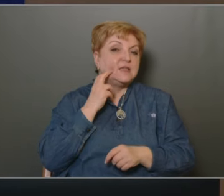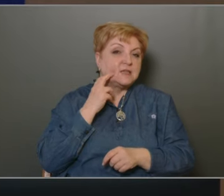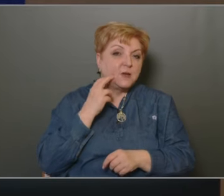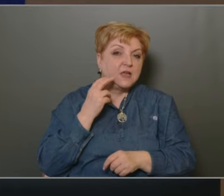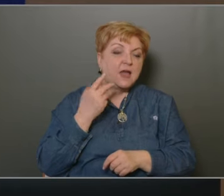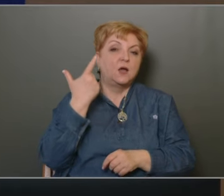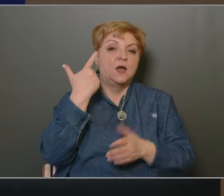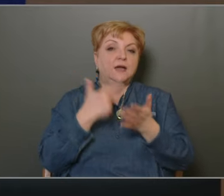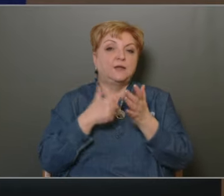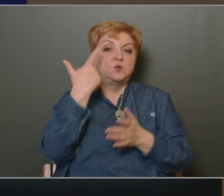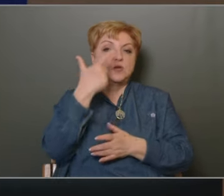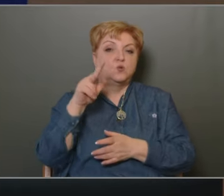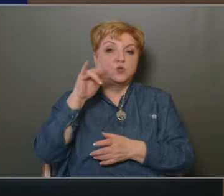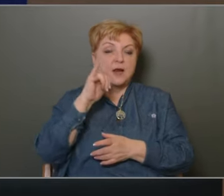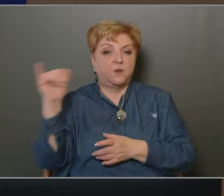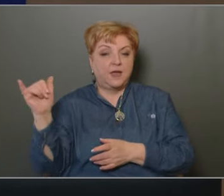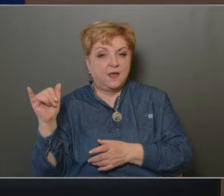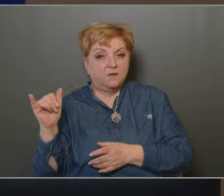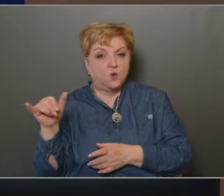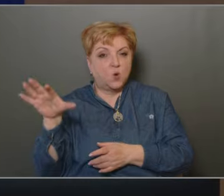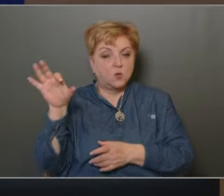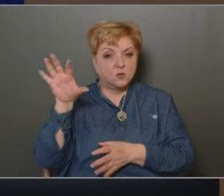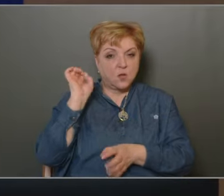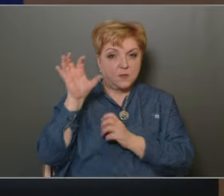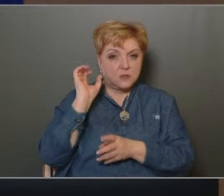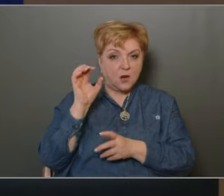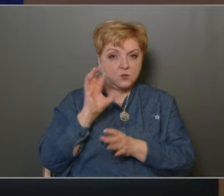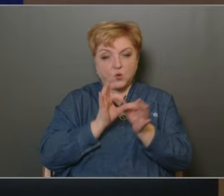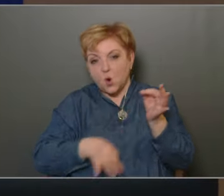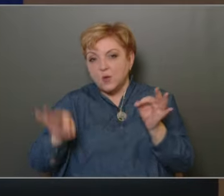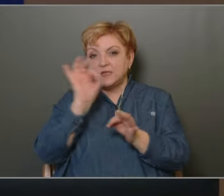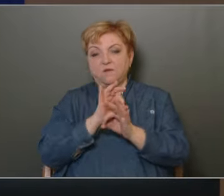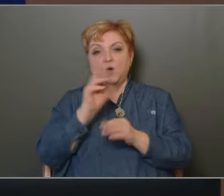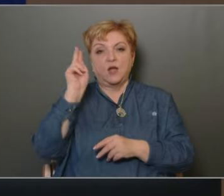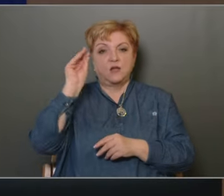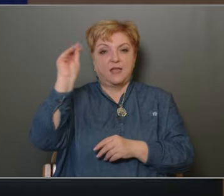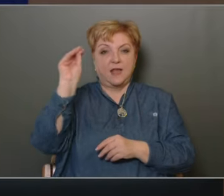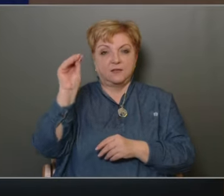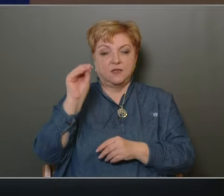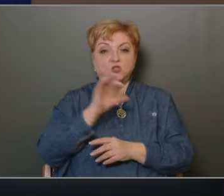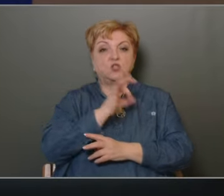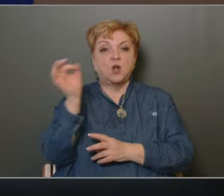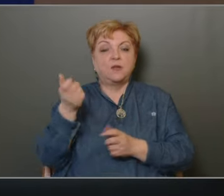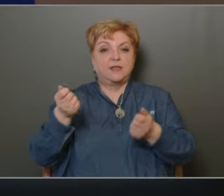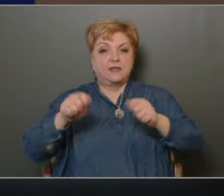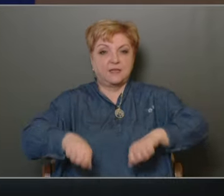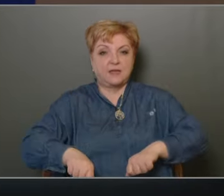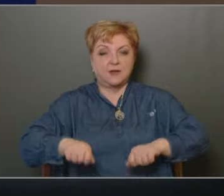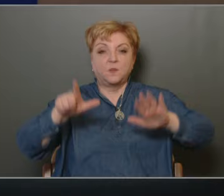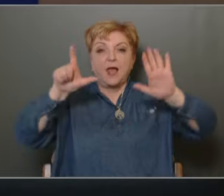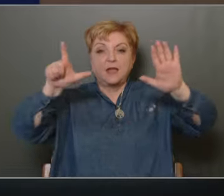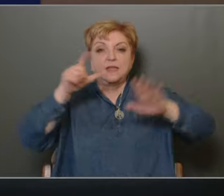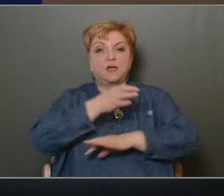évi ellenőrzéseinek tapasztalatai szóló éves összefoglaló jelentést. Napi rendet lezártam. Tárgyaljuk